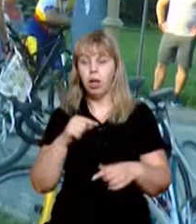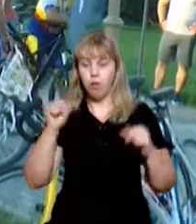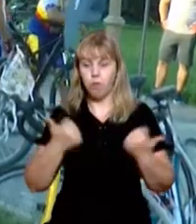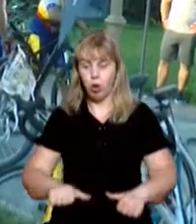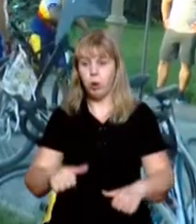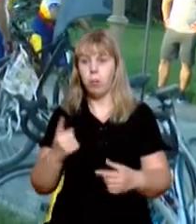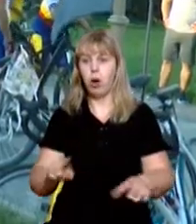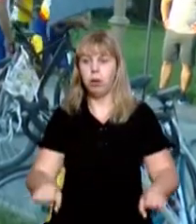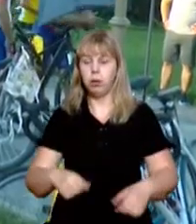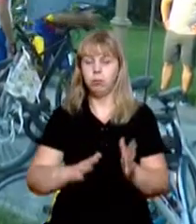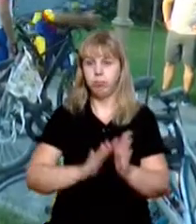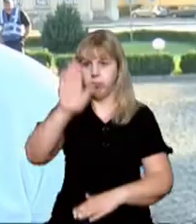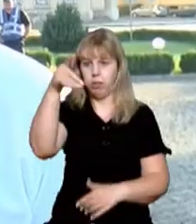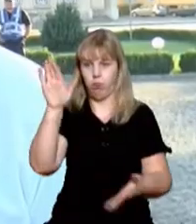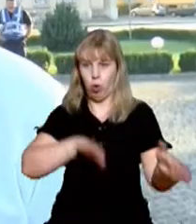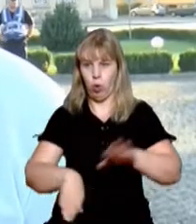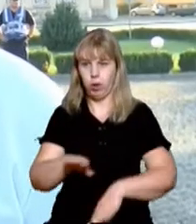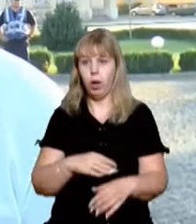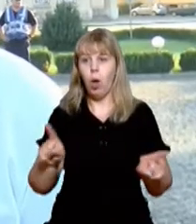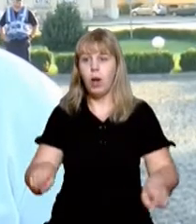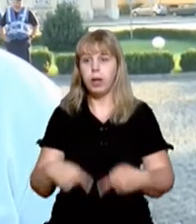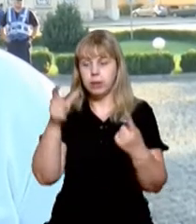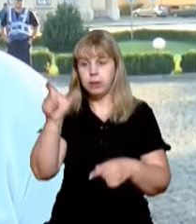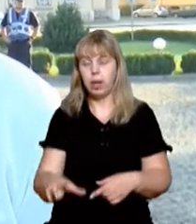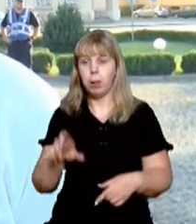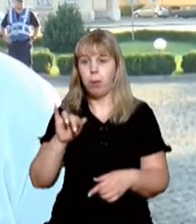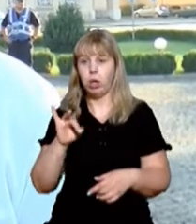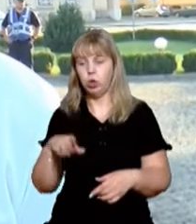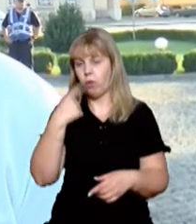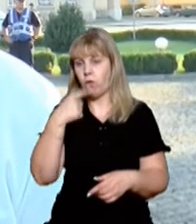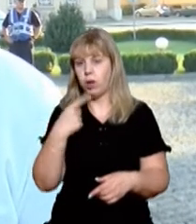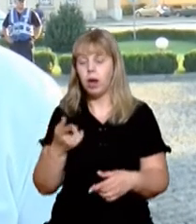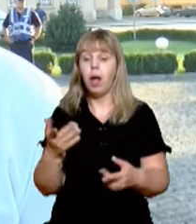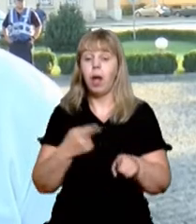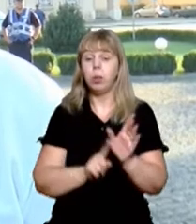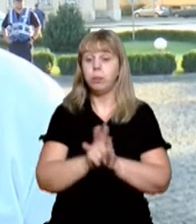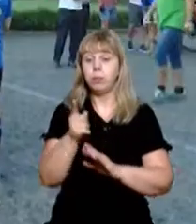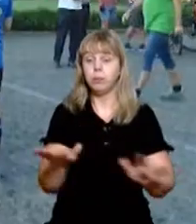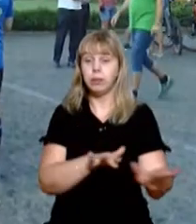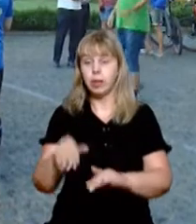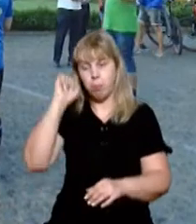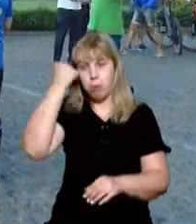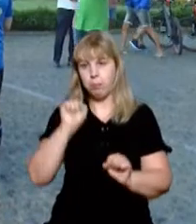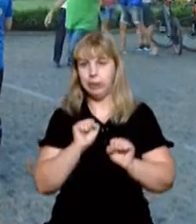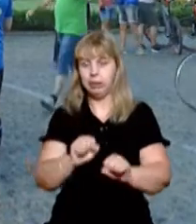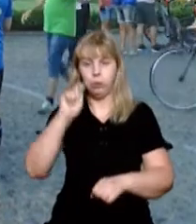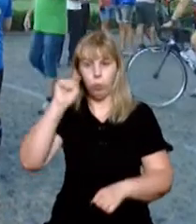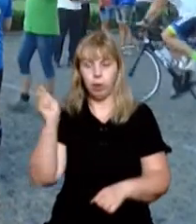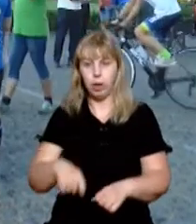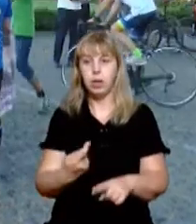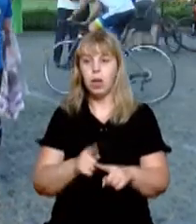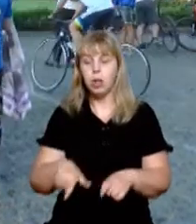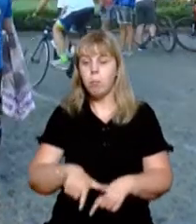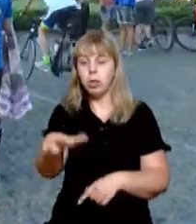форму, підіймаємося вгори. Організатор Іван Балашов каже, влаштували захід до Дня пам'яті захисників України.